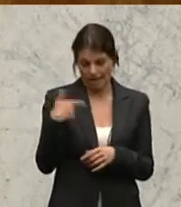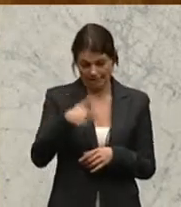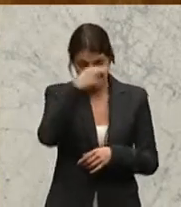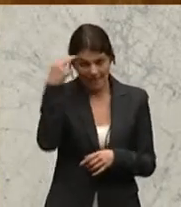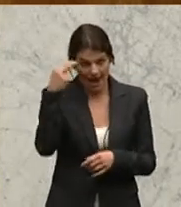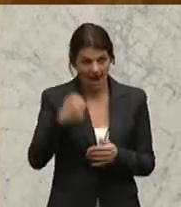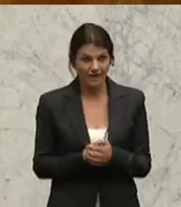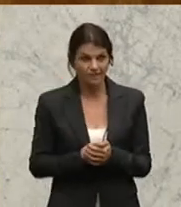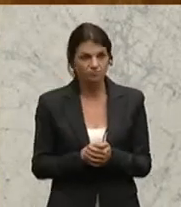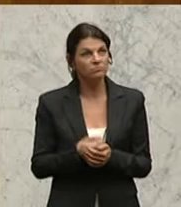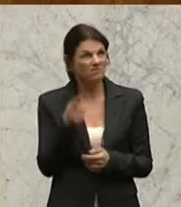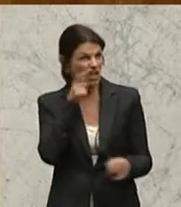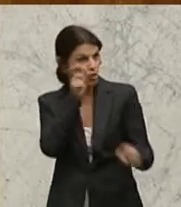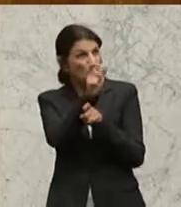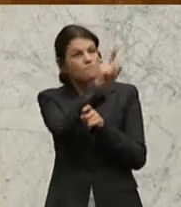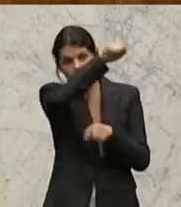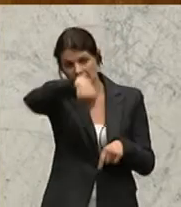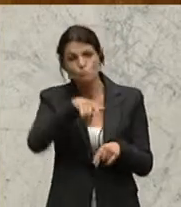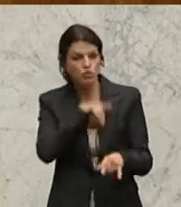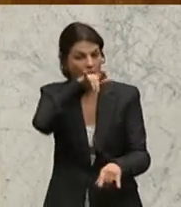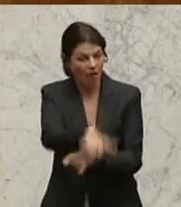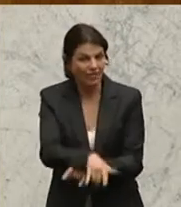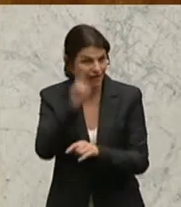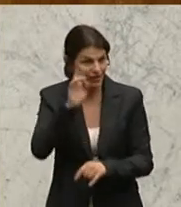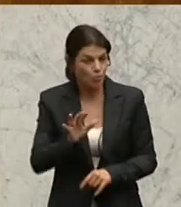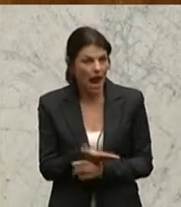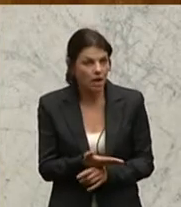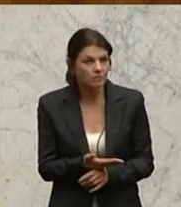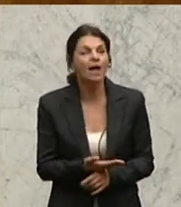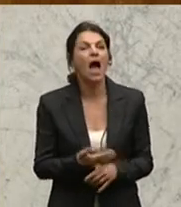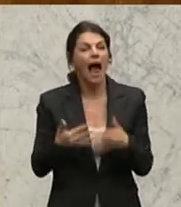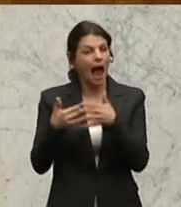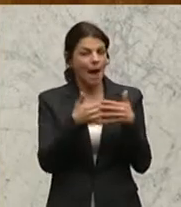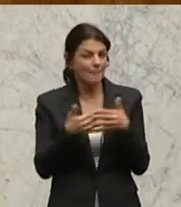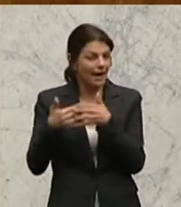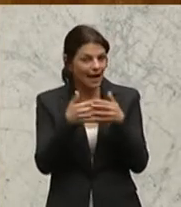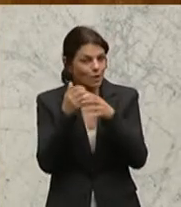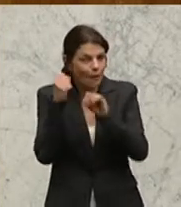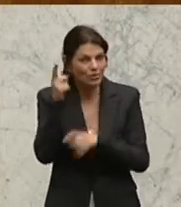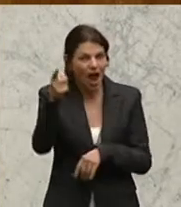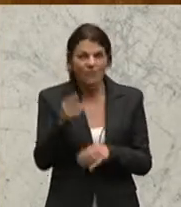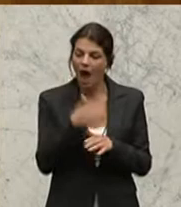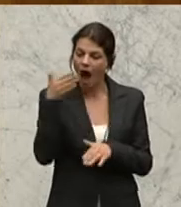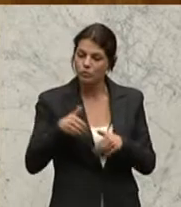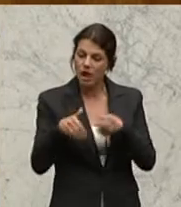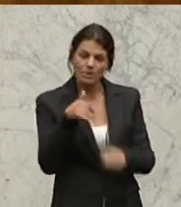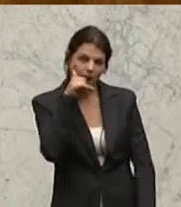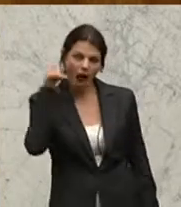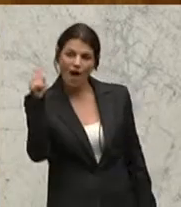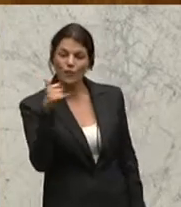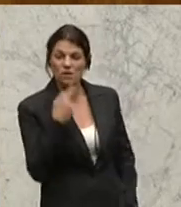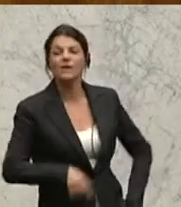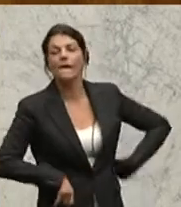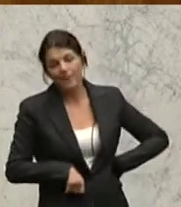erzwungenen Landung in Wien schwächert, die US-Botschaft beim Außenministerium angerufen hat und gesagt hat, Freunde,